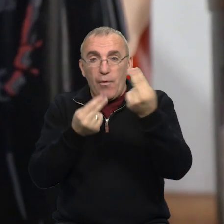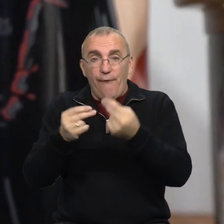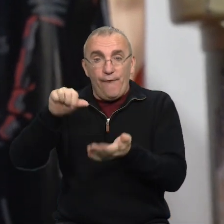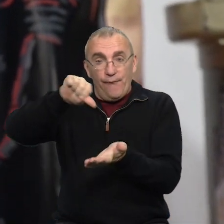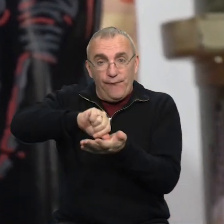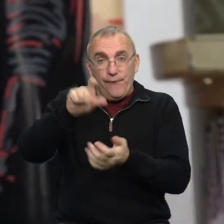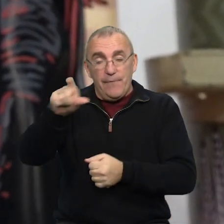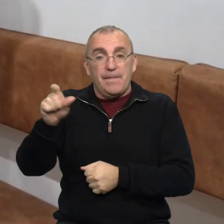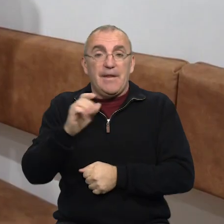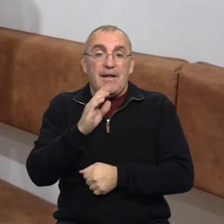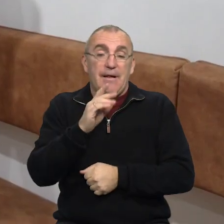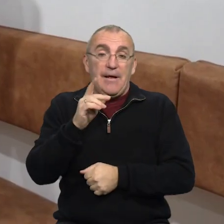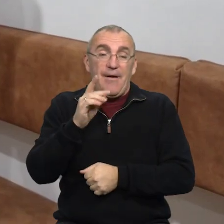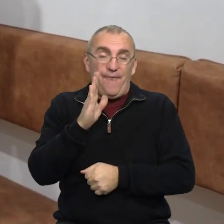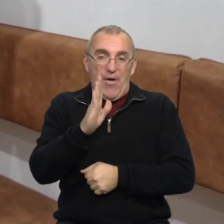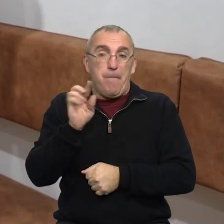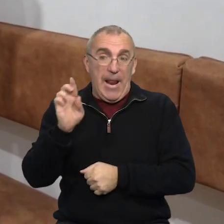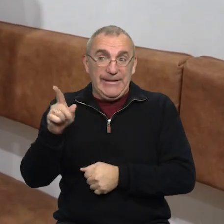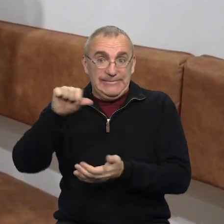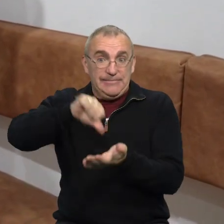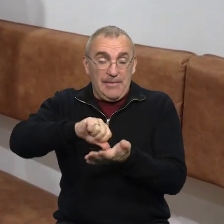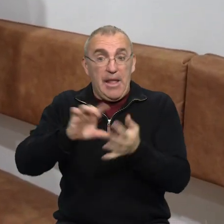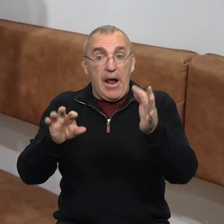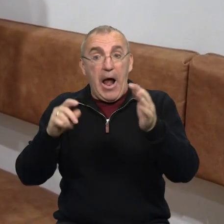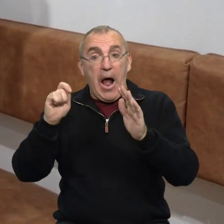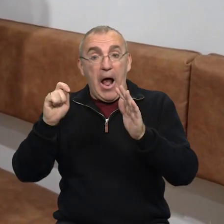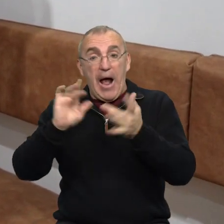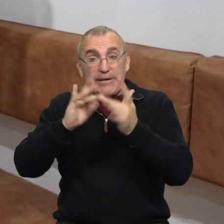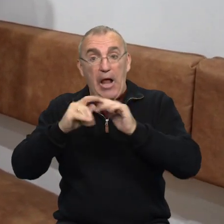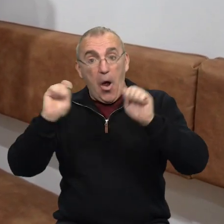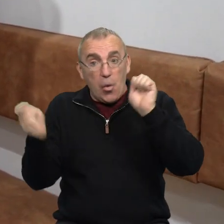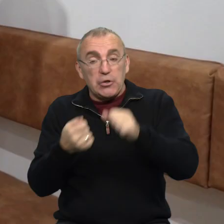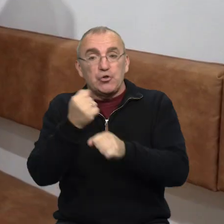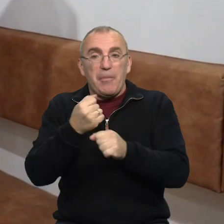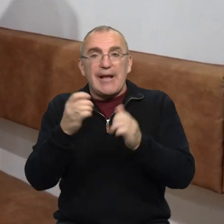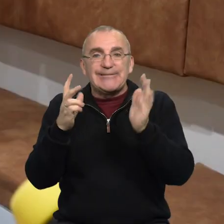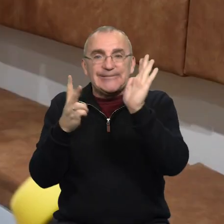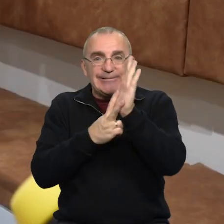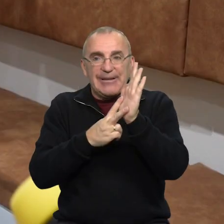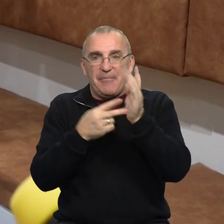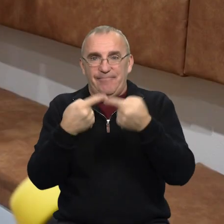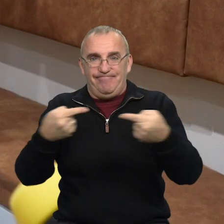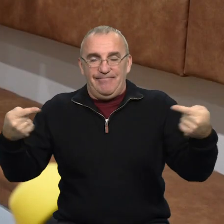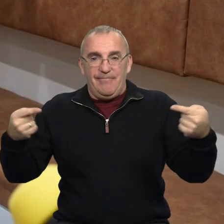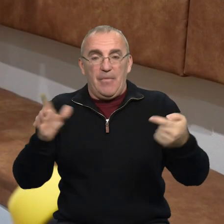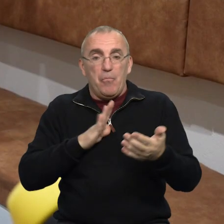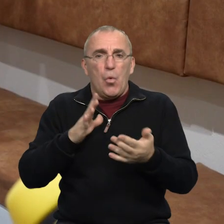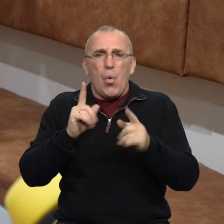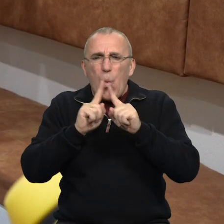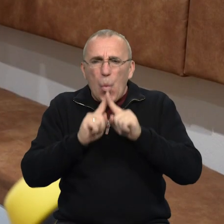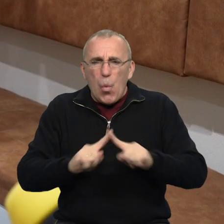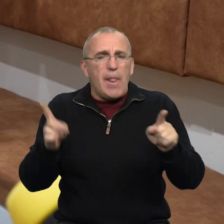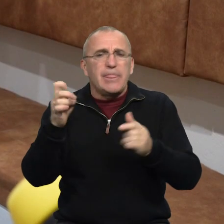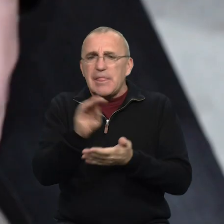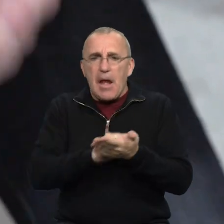художників. Одна з них – Вікторія Белінська. Для благодійного інтернет-аукціону зробила сім лотів. Намагалася, щоб кожна ідея була